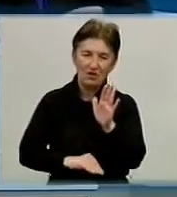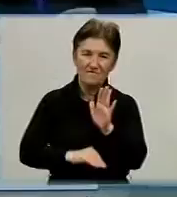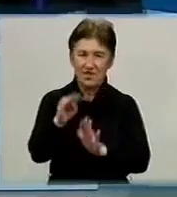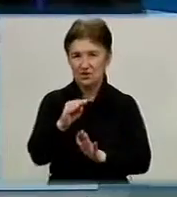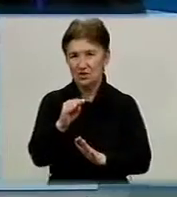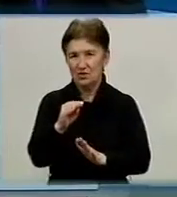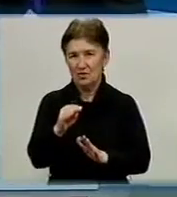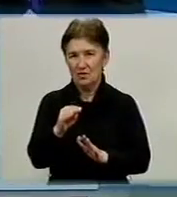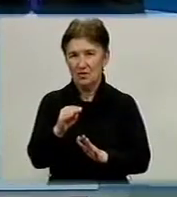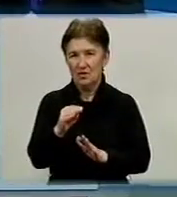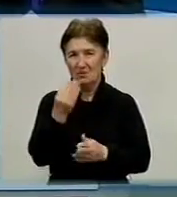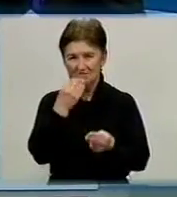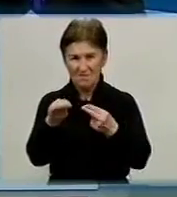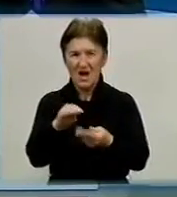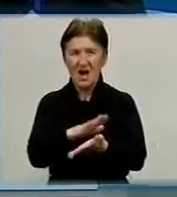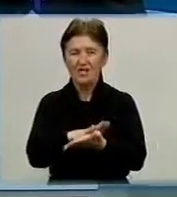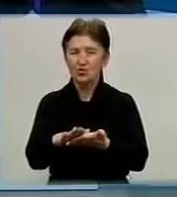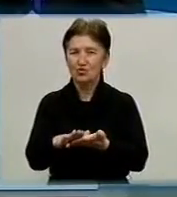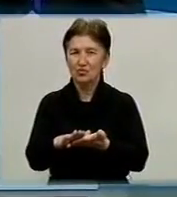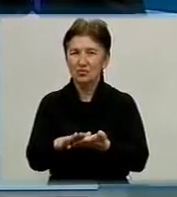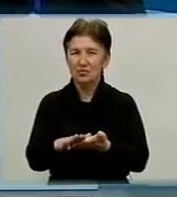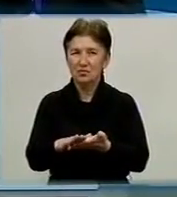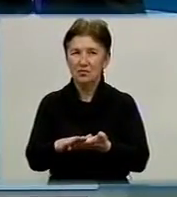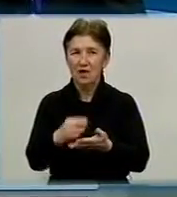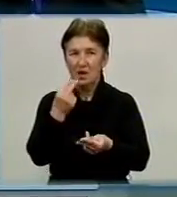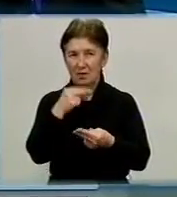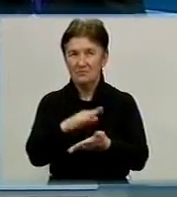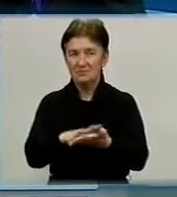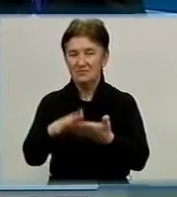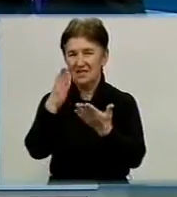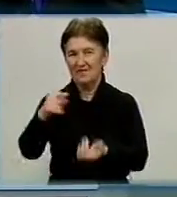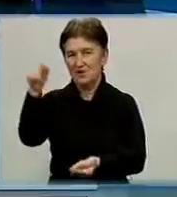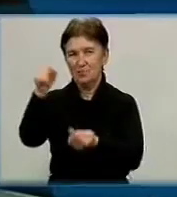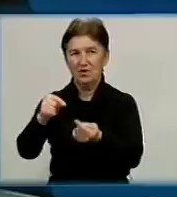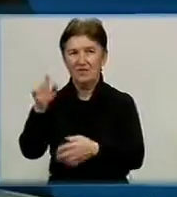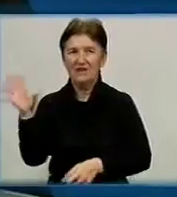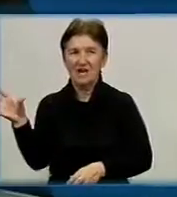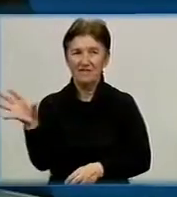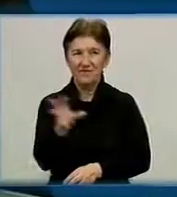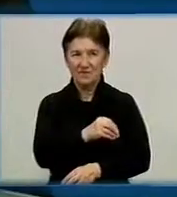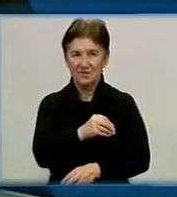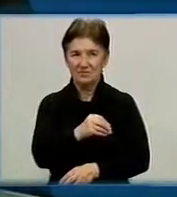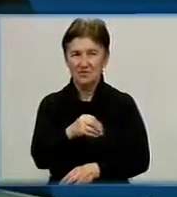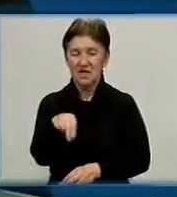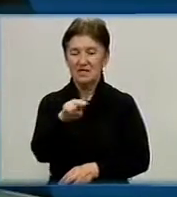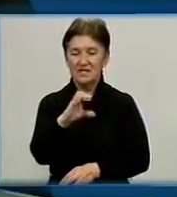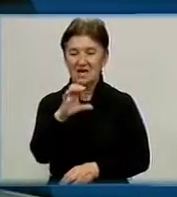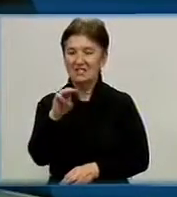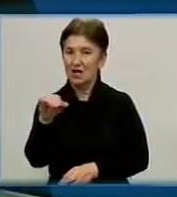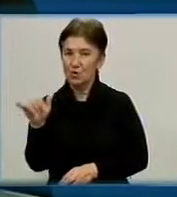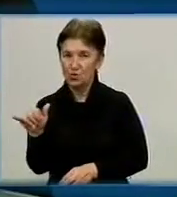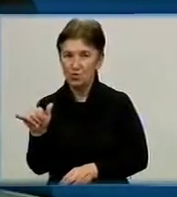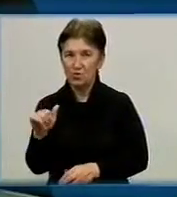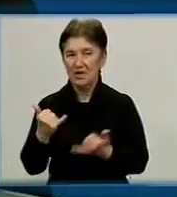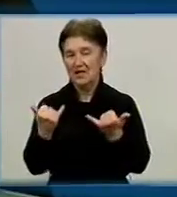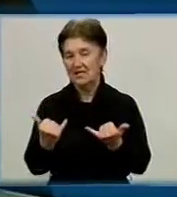готунку. Борошно досить пристойної якості відповідає всім ДСТУ. На